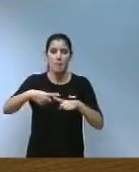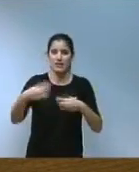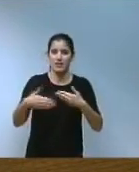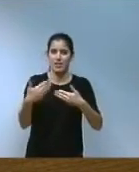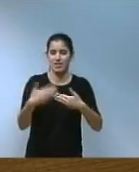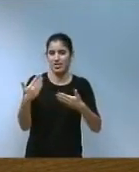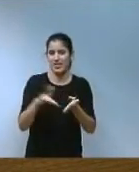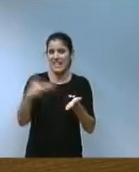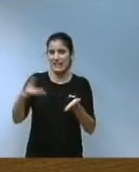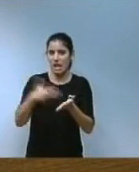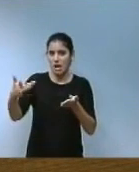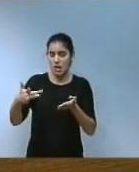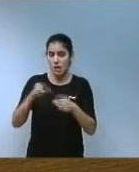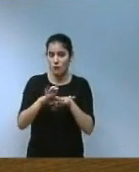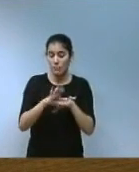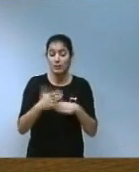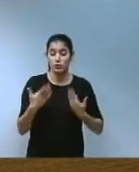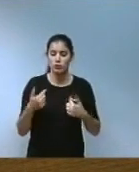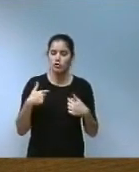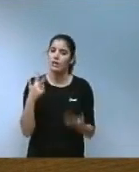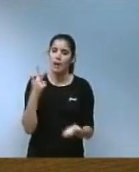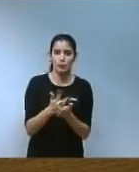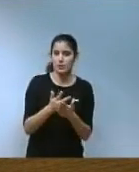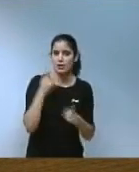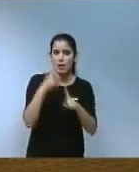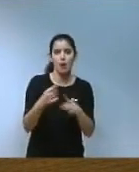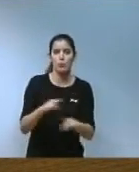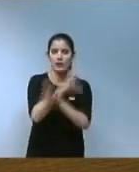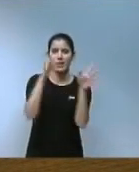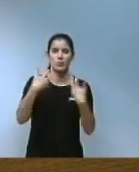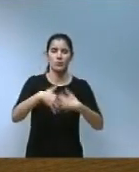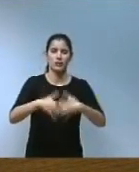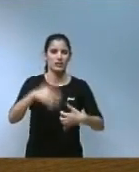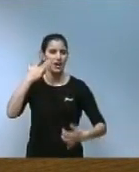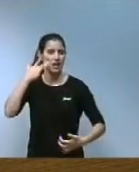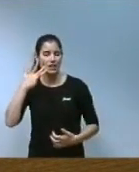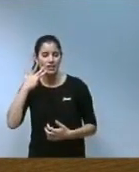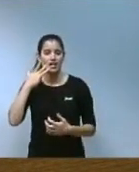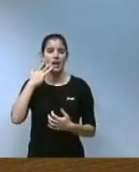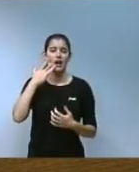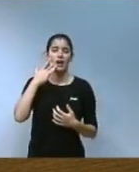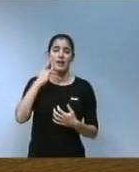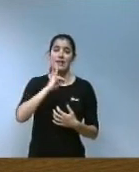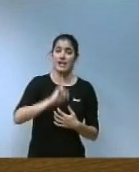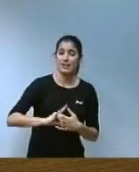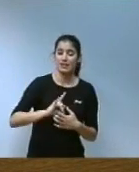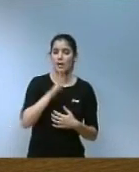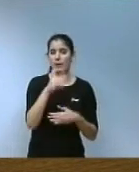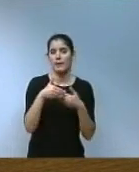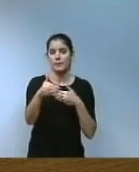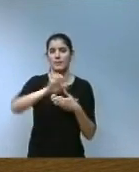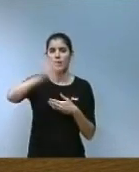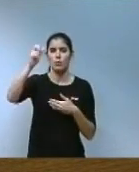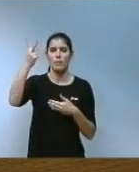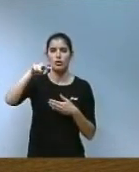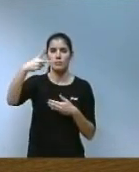i, nostra va seguir sent una aposta decidida per una política industrial i energètica en línia amb l'estratègia Europa 2020 i amb la